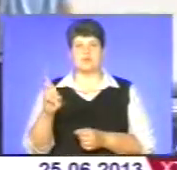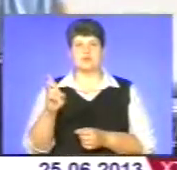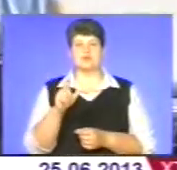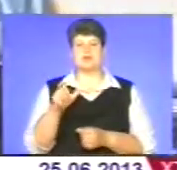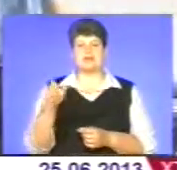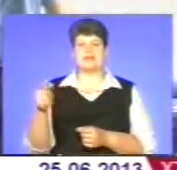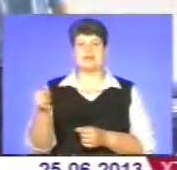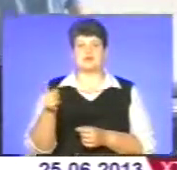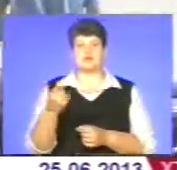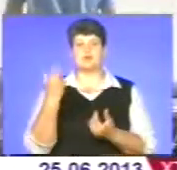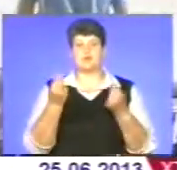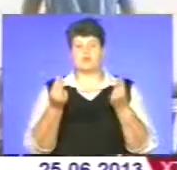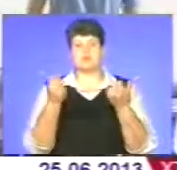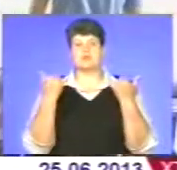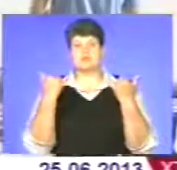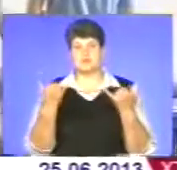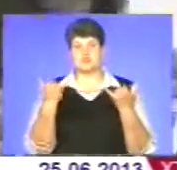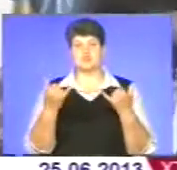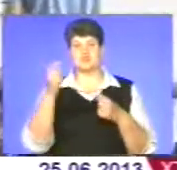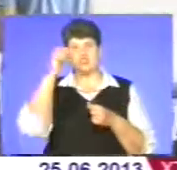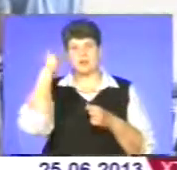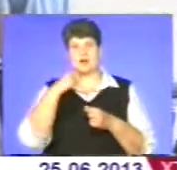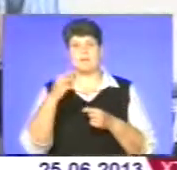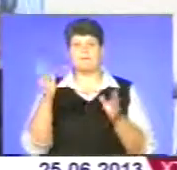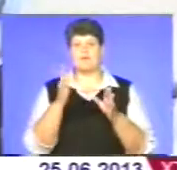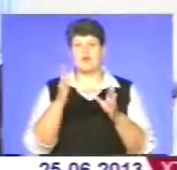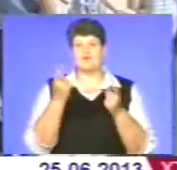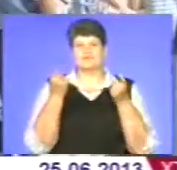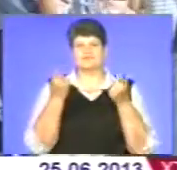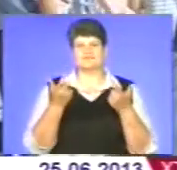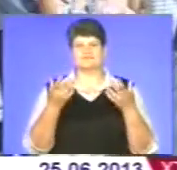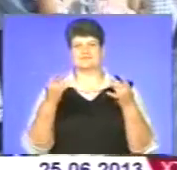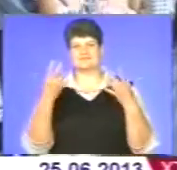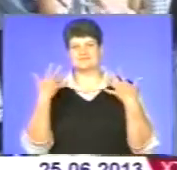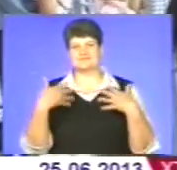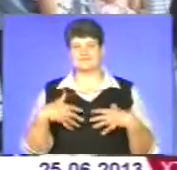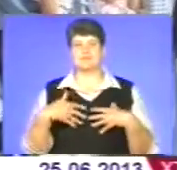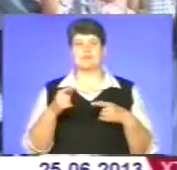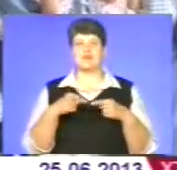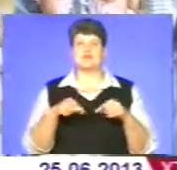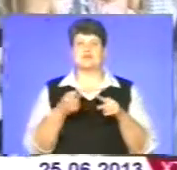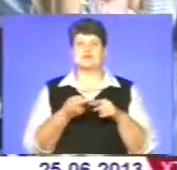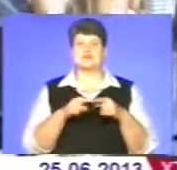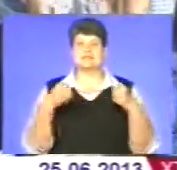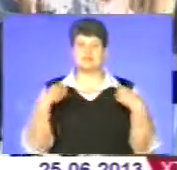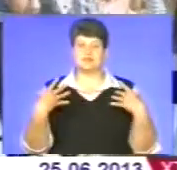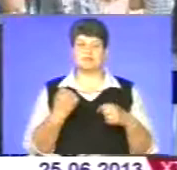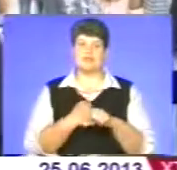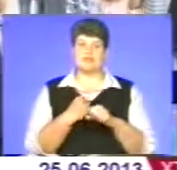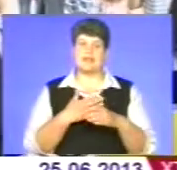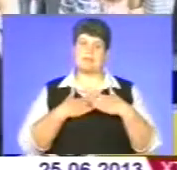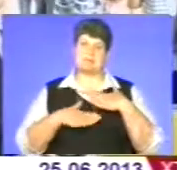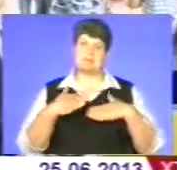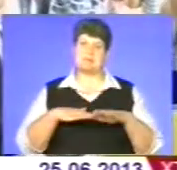Тернополя. Щоб побагалися сьогодні, чудово жарка погода, щоб всі трошки змочилися. Ми організуємо це свято, щоб зробити приємне